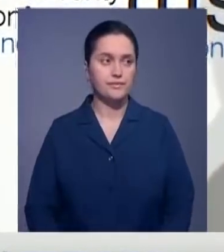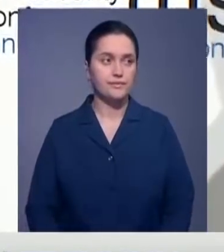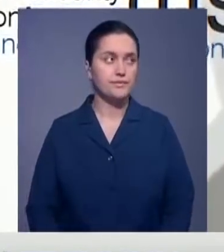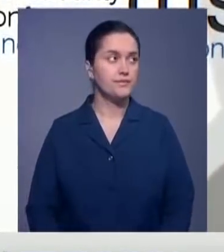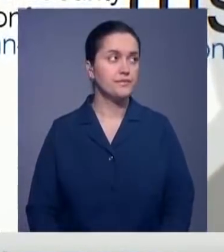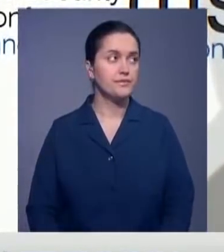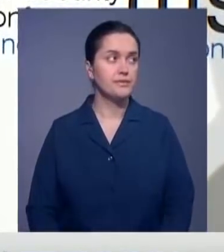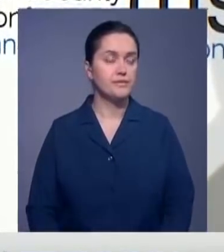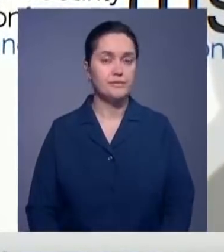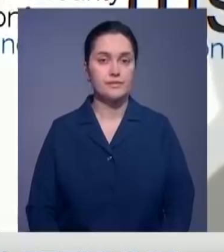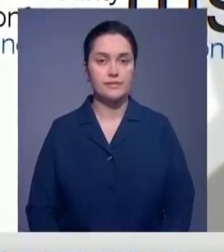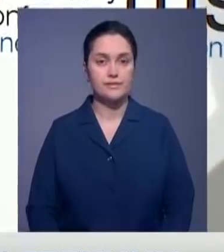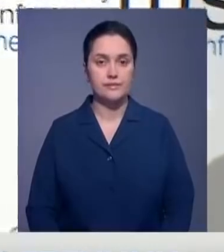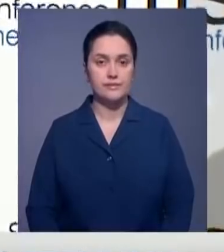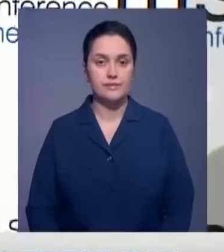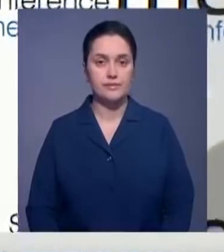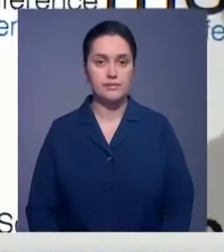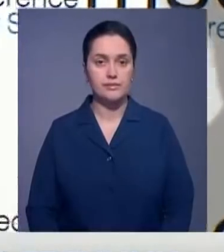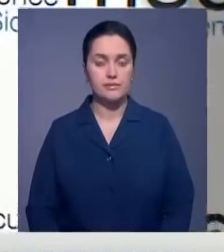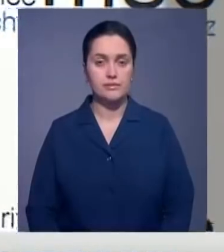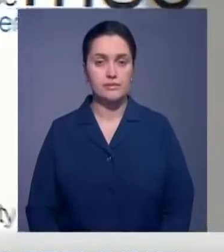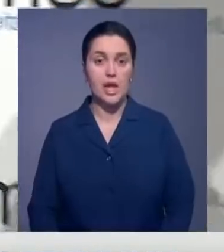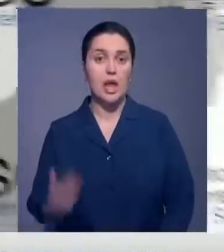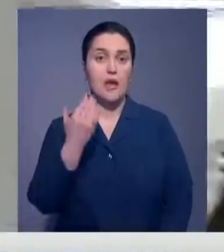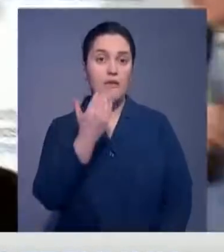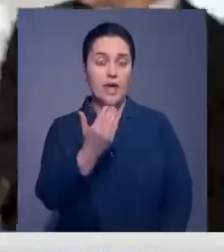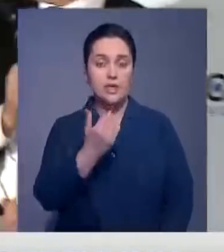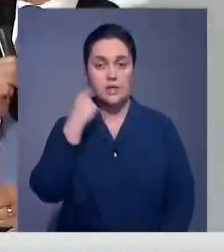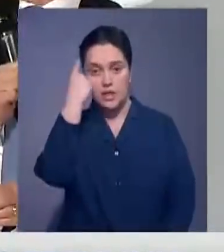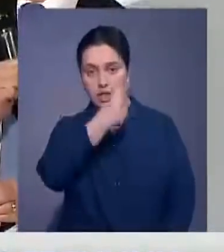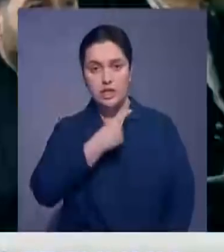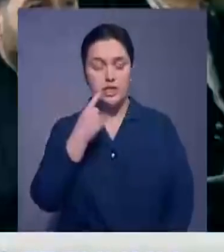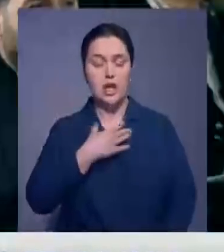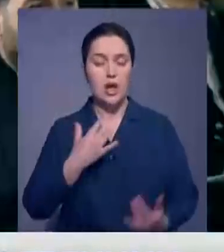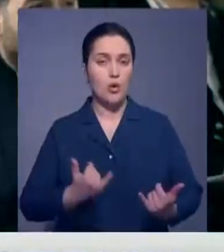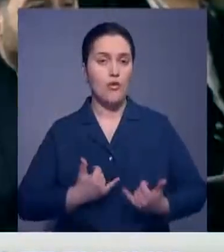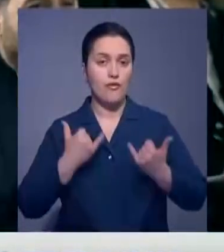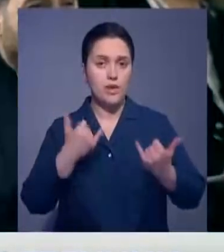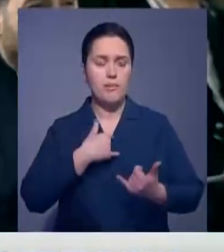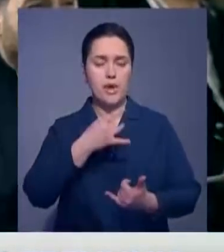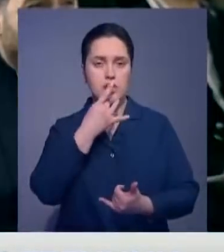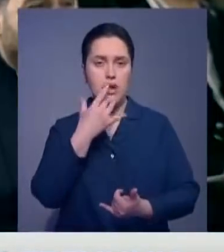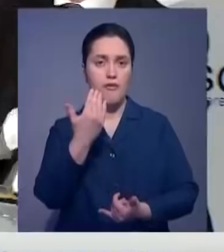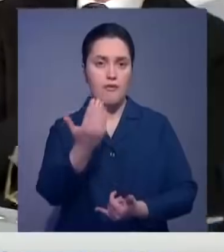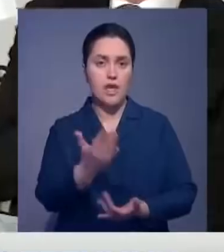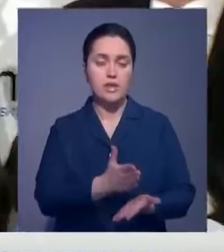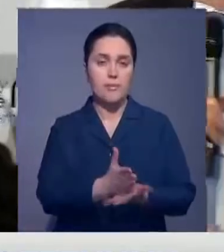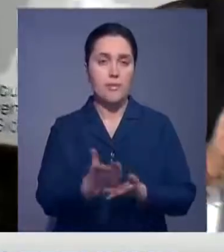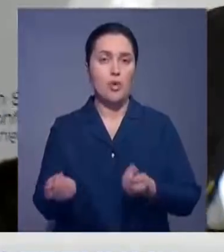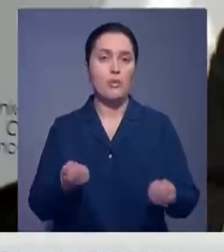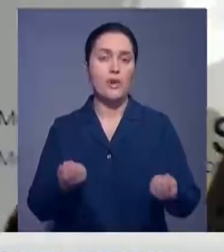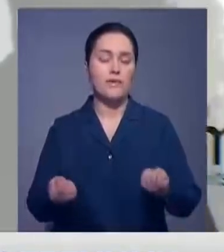Вы один из президентов, которых я лично уважаю. Мне нравится ваша политика. Как вы думаете, в чем секрет?